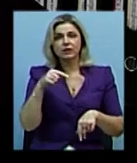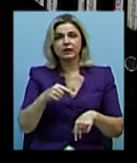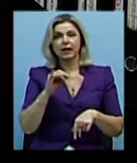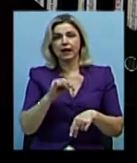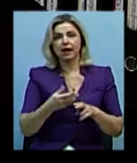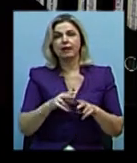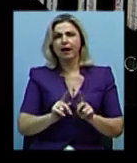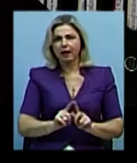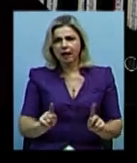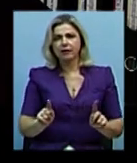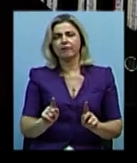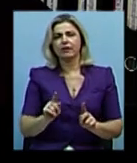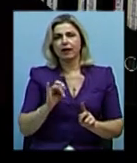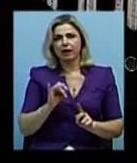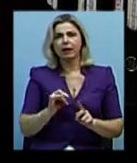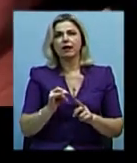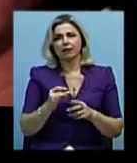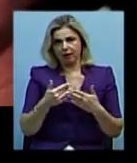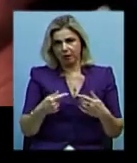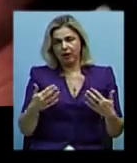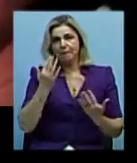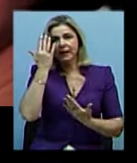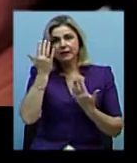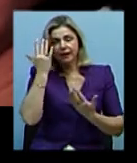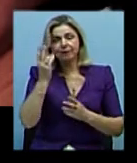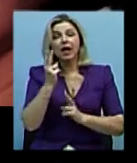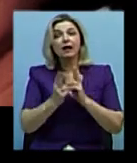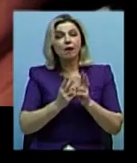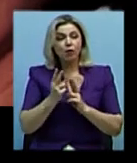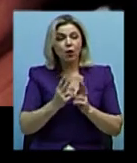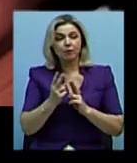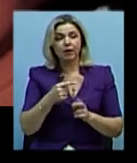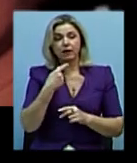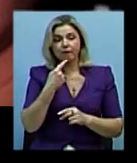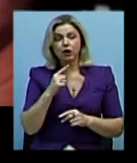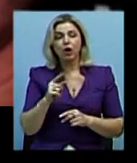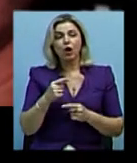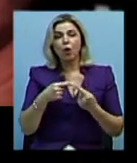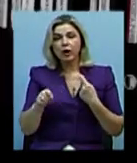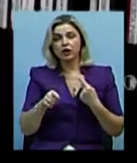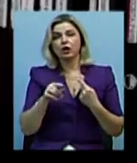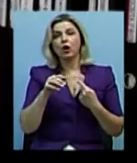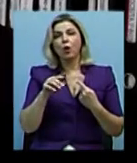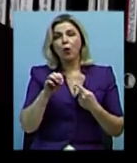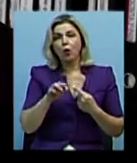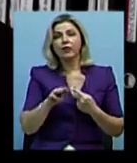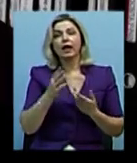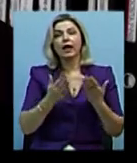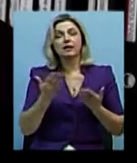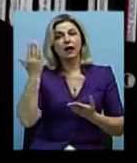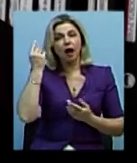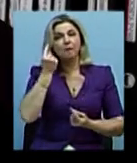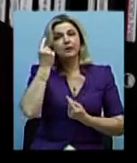креативність, критичне мислення. Реформа, розповідає Євгенія Курченко, відрізняється дитину центризмом. Якщо раніше